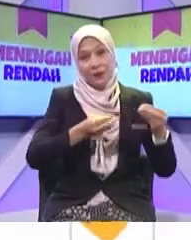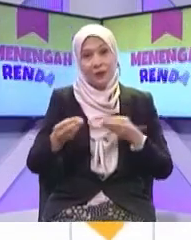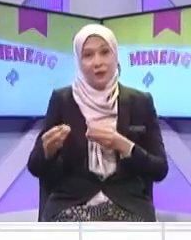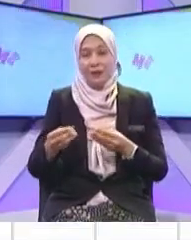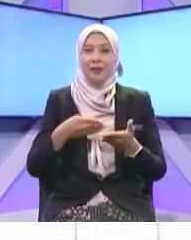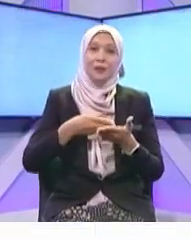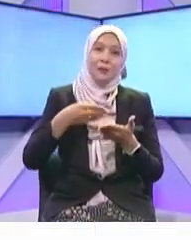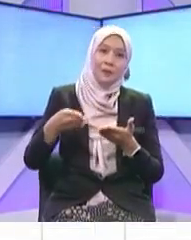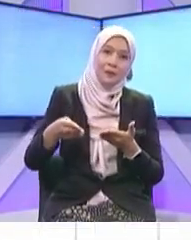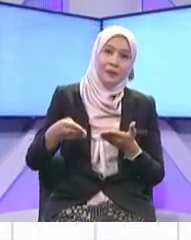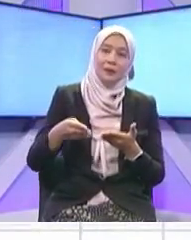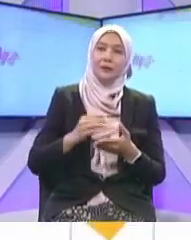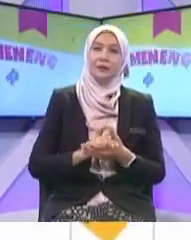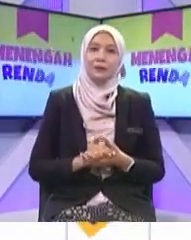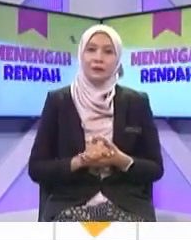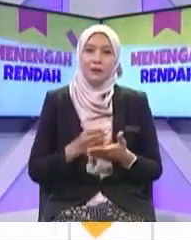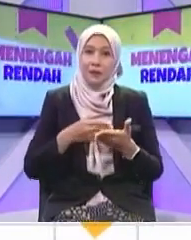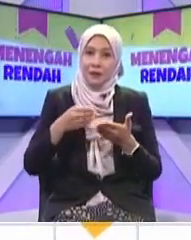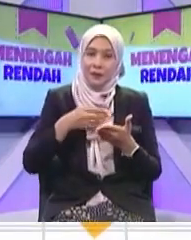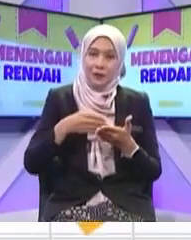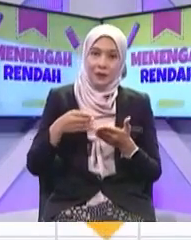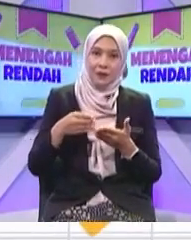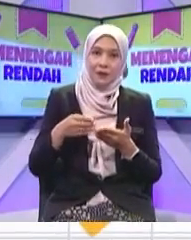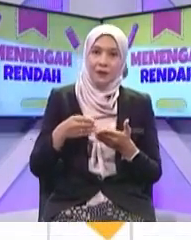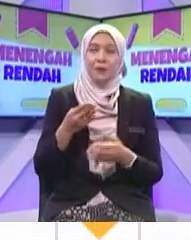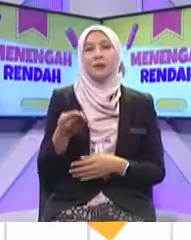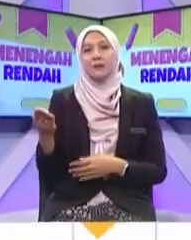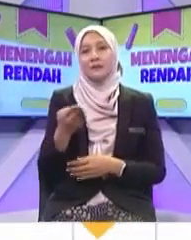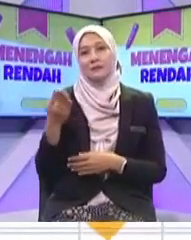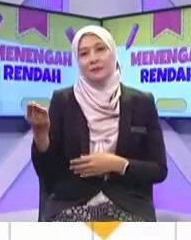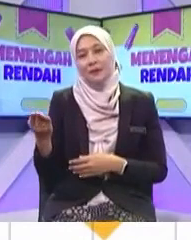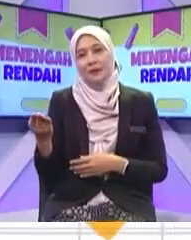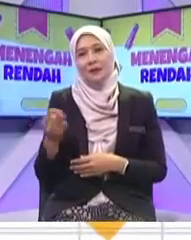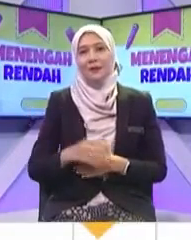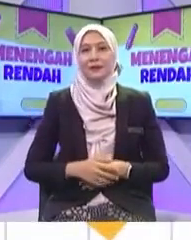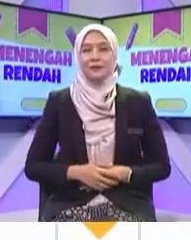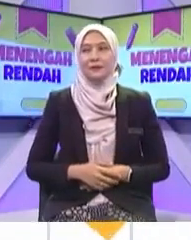Pernah Okey Boleh kongsi dengan Dakan Contohnya lah Contohnya Beli apa